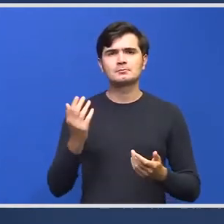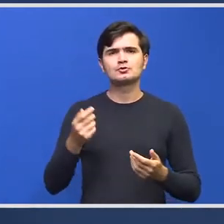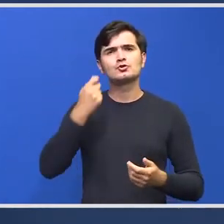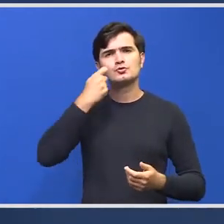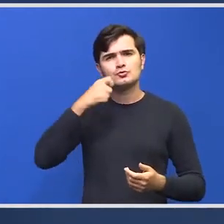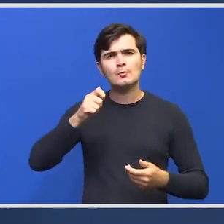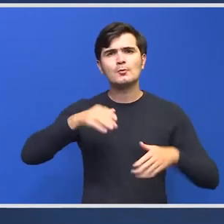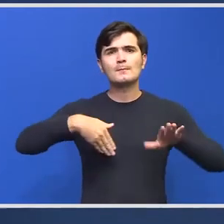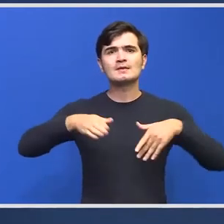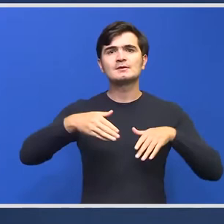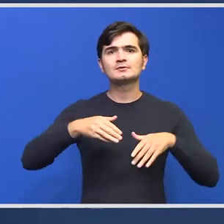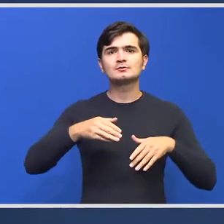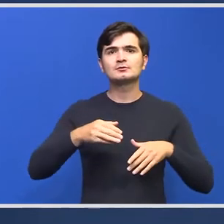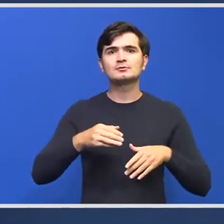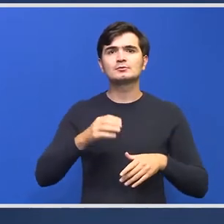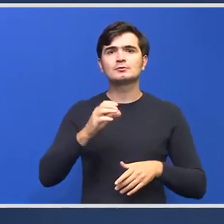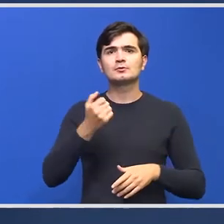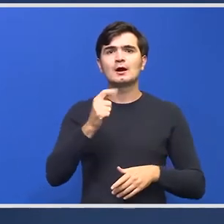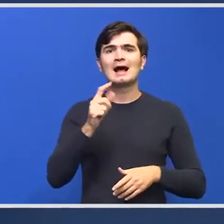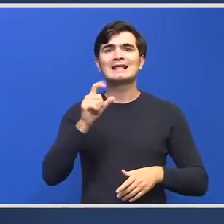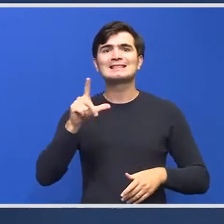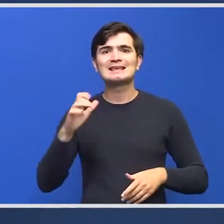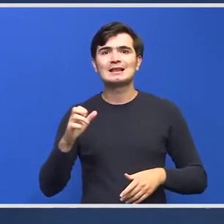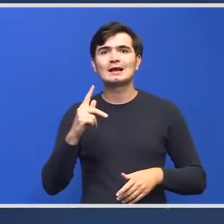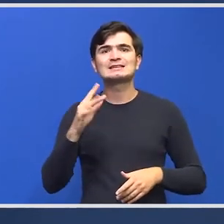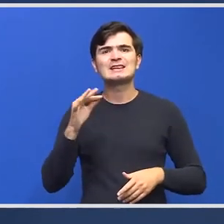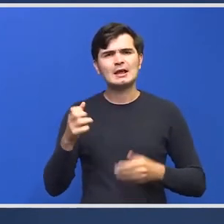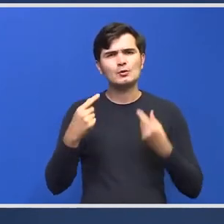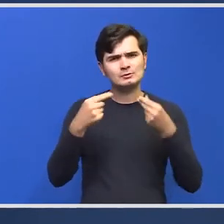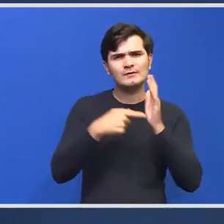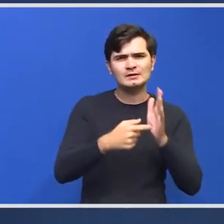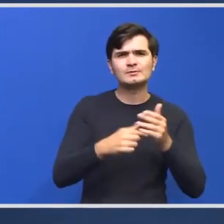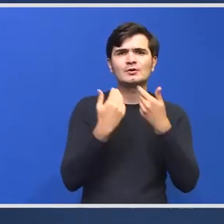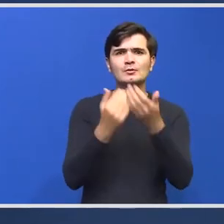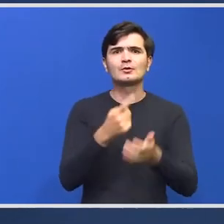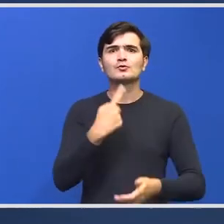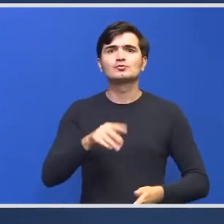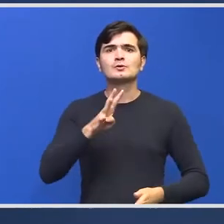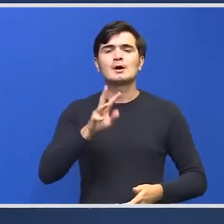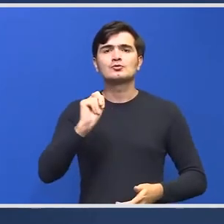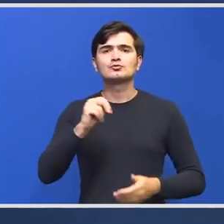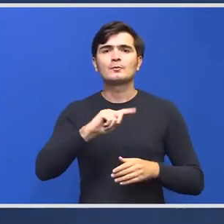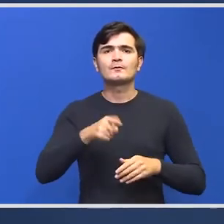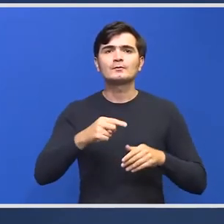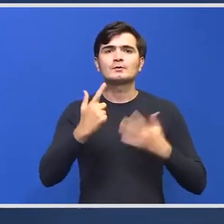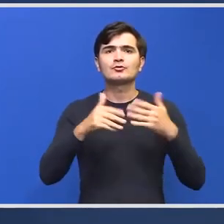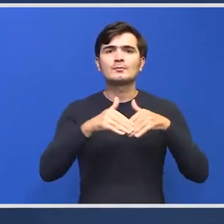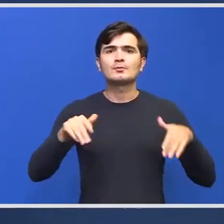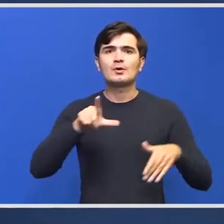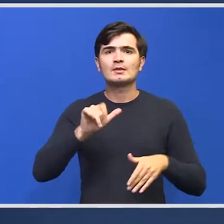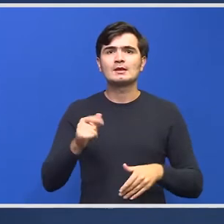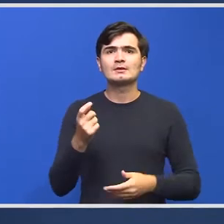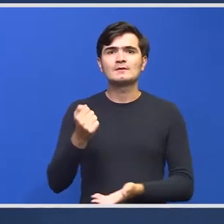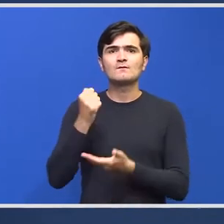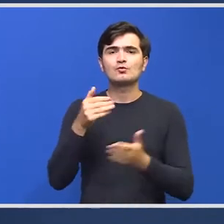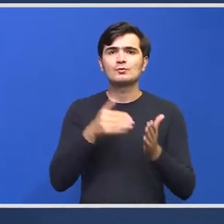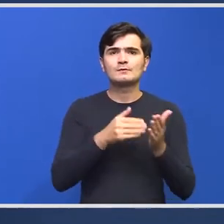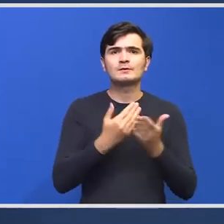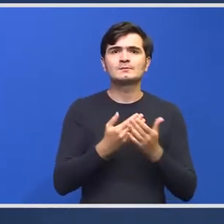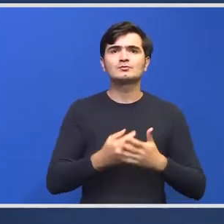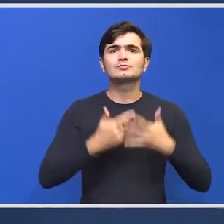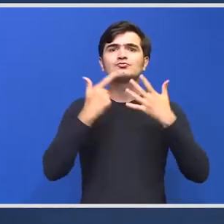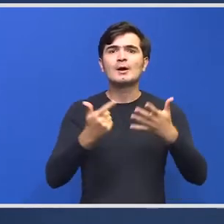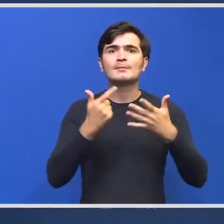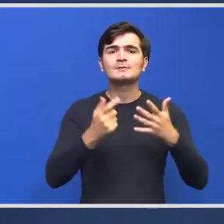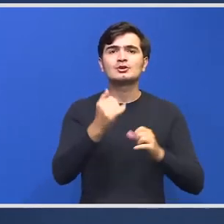domnul ministriu Cechiatilor, prin care s-au acordat 148,7 milioane de lei din fondul de intervenții pentru 17